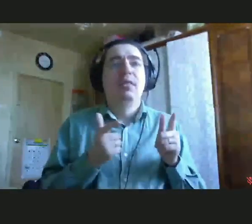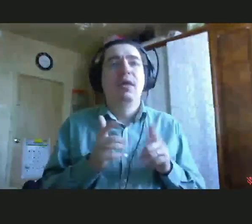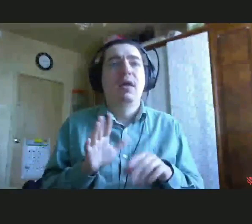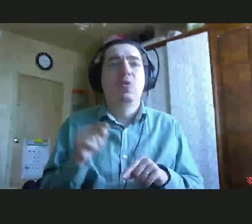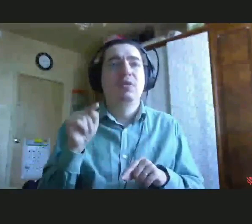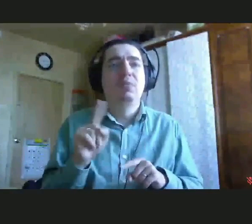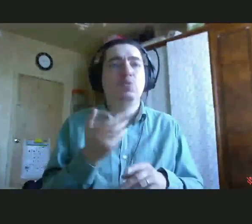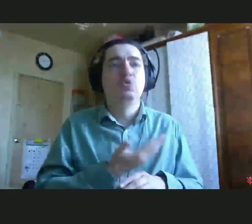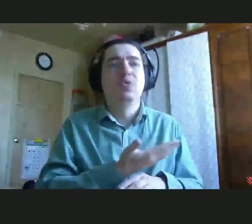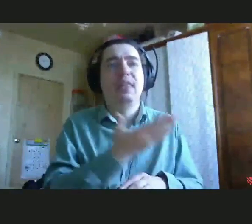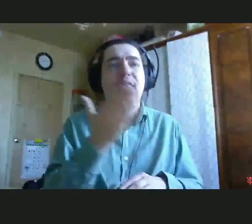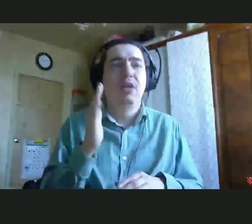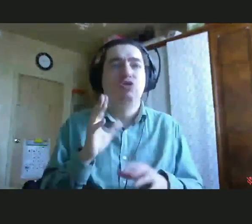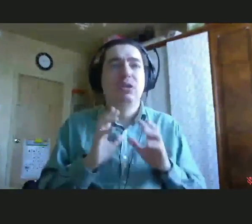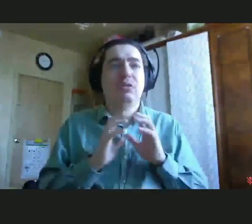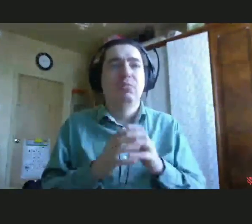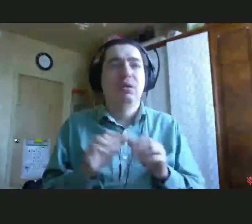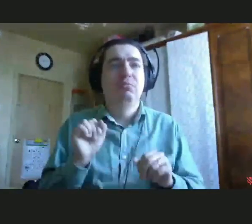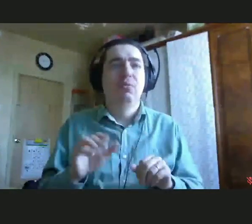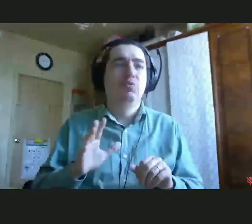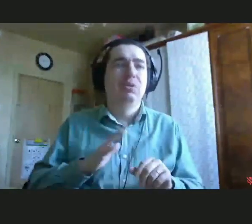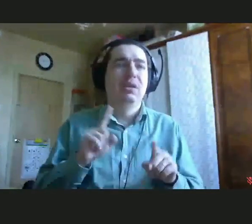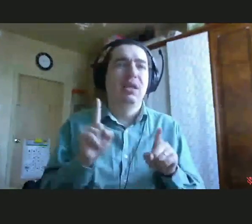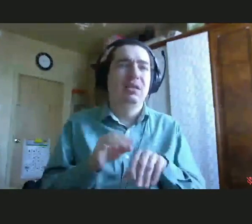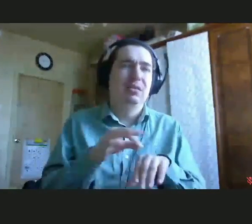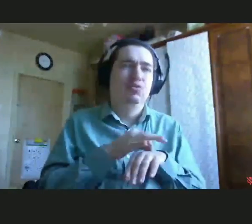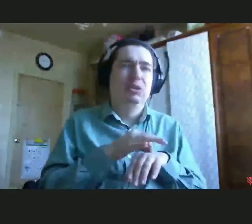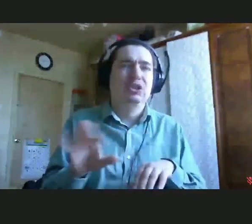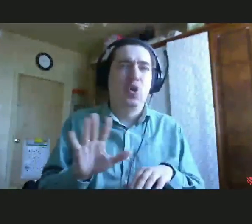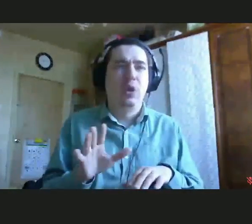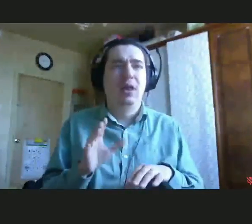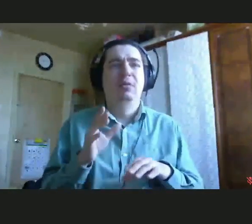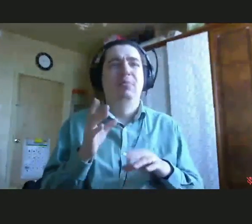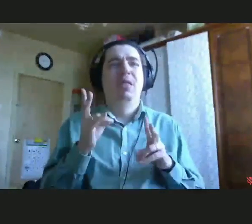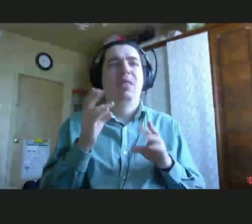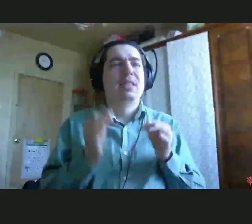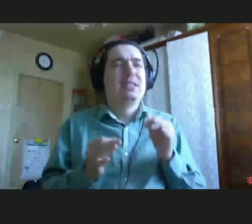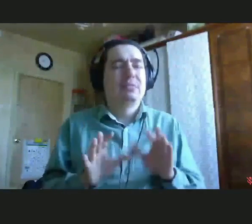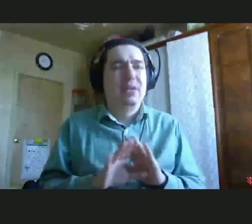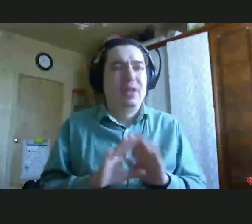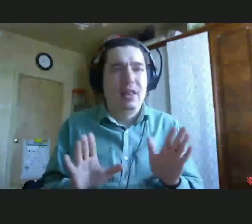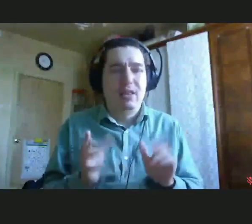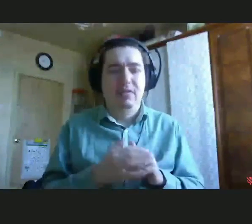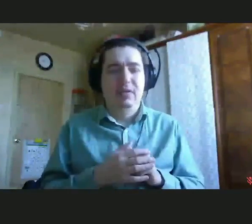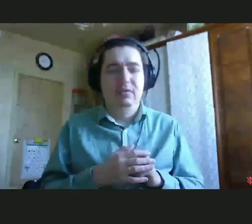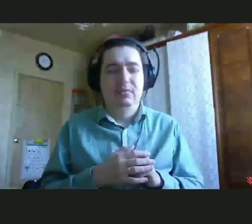тому, что внешний мир может быть таким жестоким, несправедливым, может быть закрыт от нее.